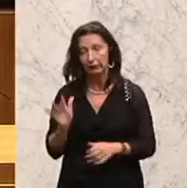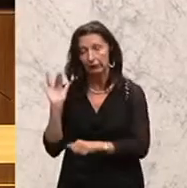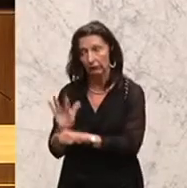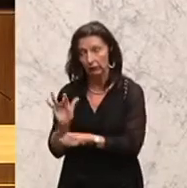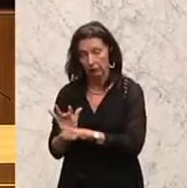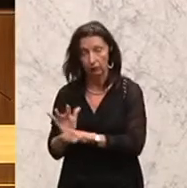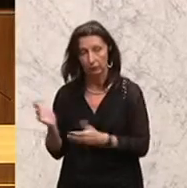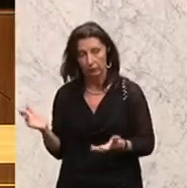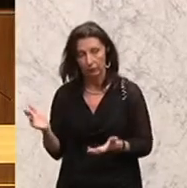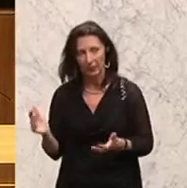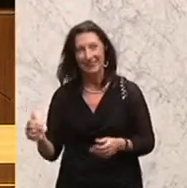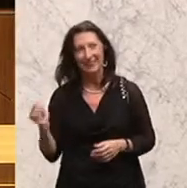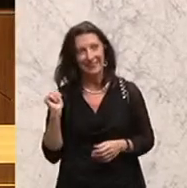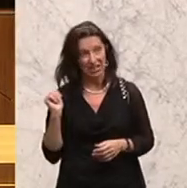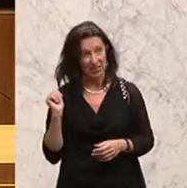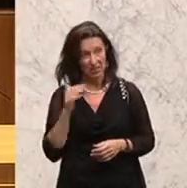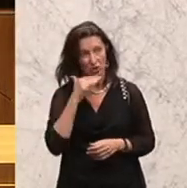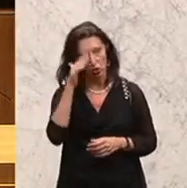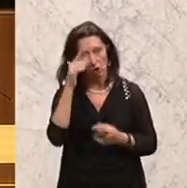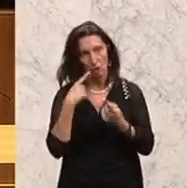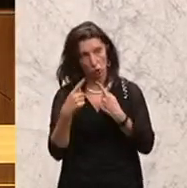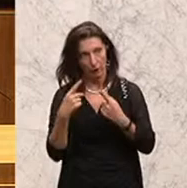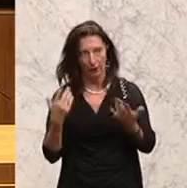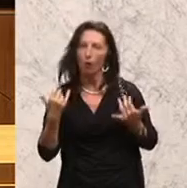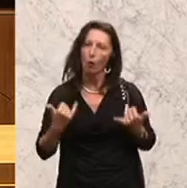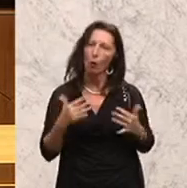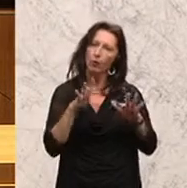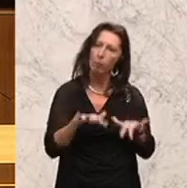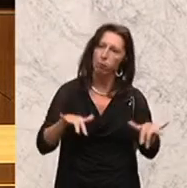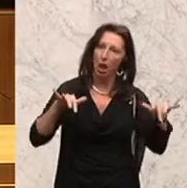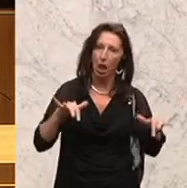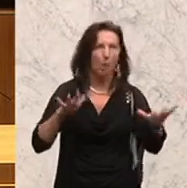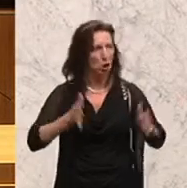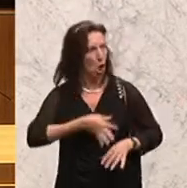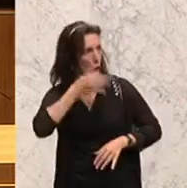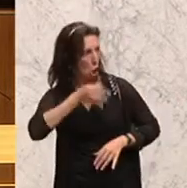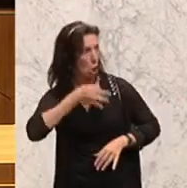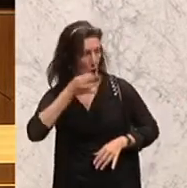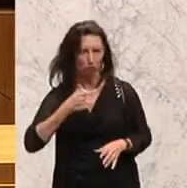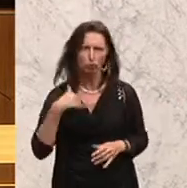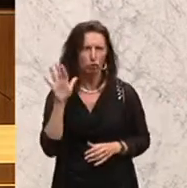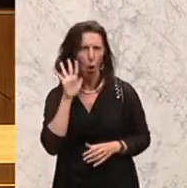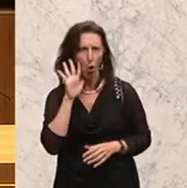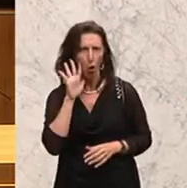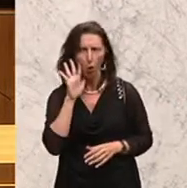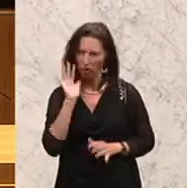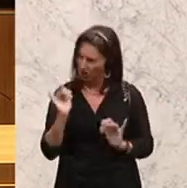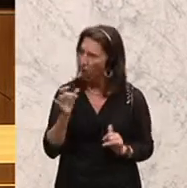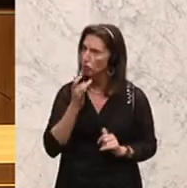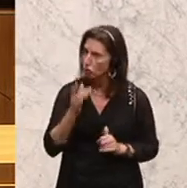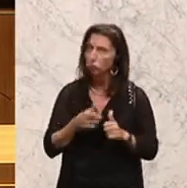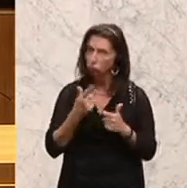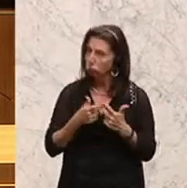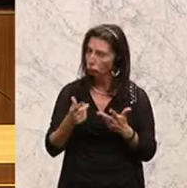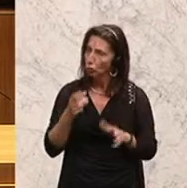gestern bei den Sommergesprächen, ich habe heute im Parlament Ihre engagierten Reden gehört. Ich kann da sehr, sehr viel unterschreiben und